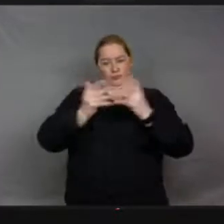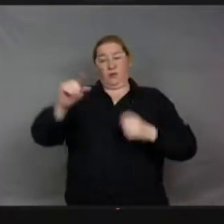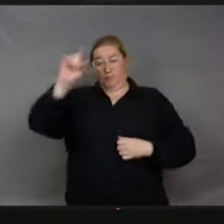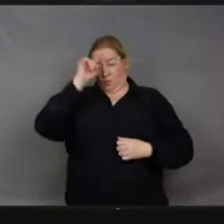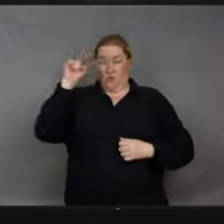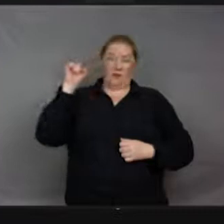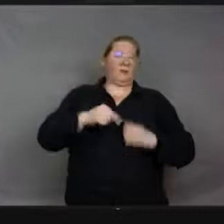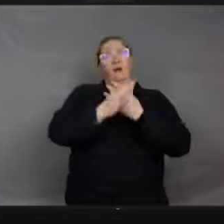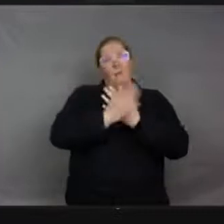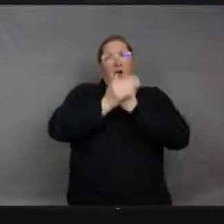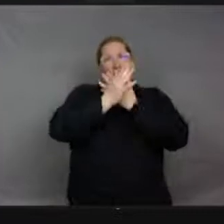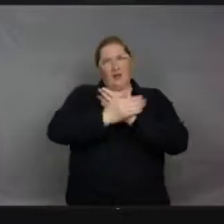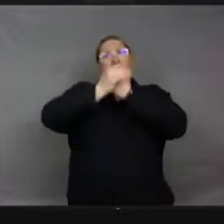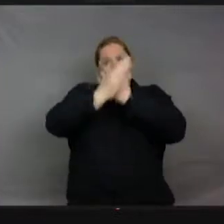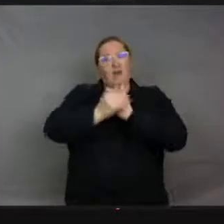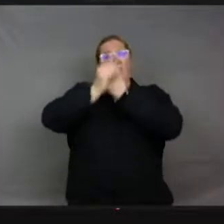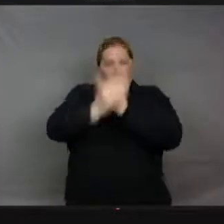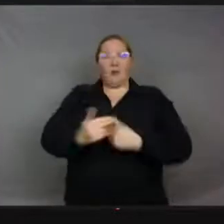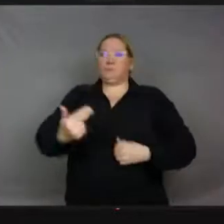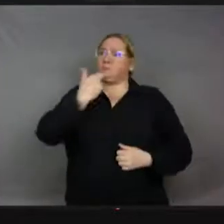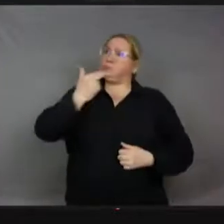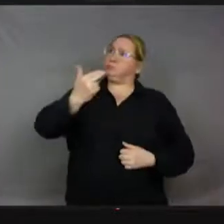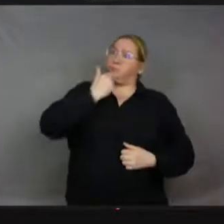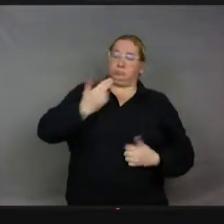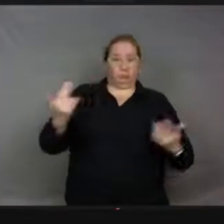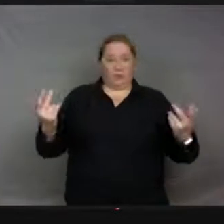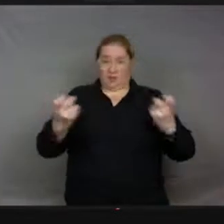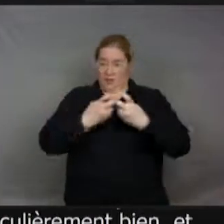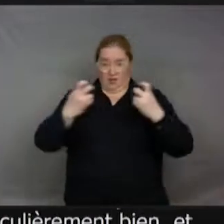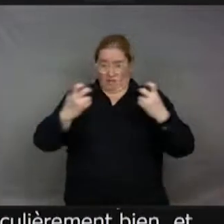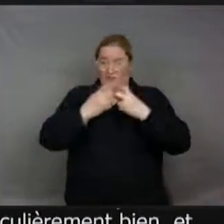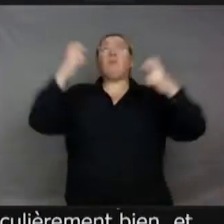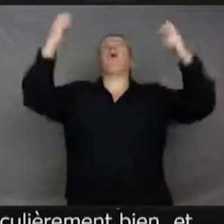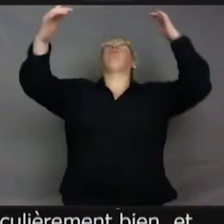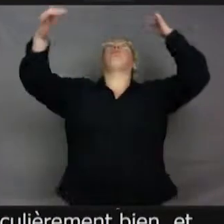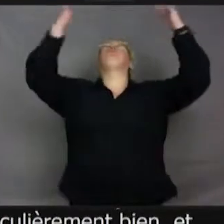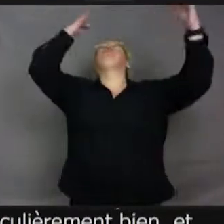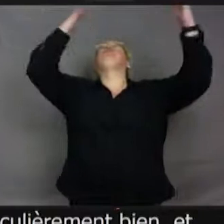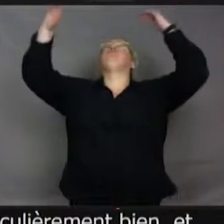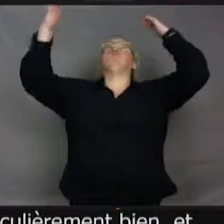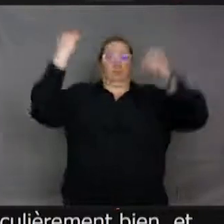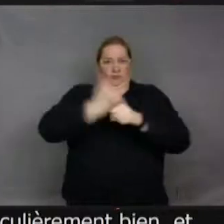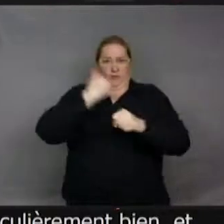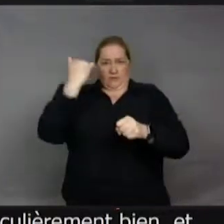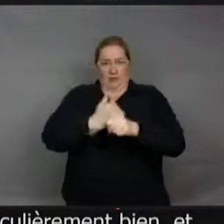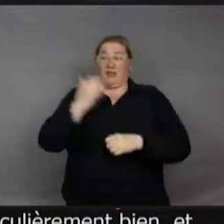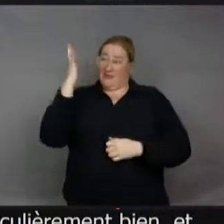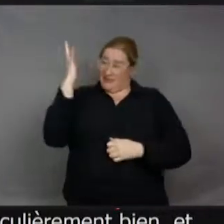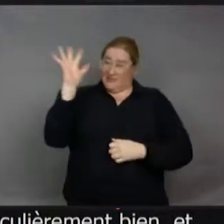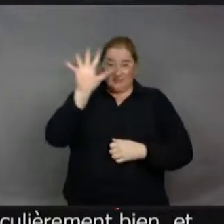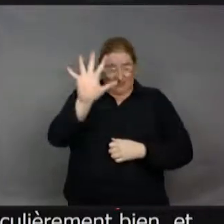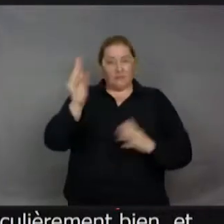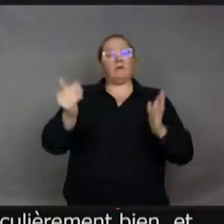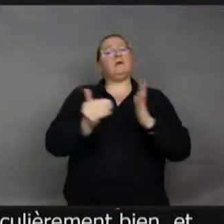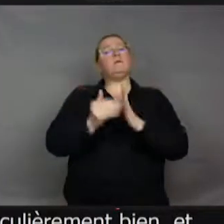particulièrement bien et certains individus passent au-dessus de nous tous les ans et font 5000 kilomètres. Certains individus peuvent faire 5000 kilomètres.